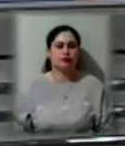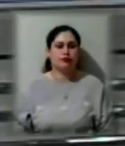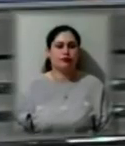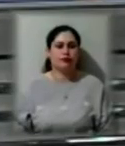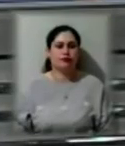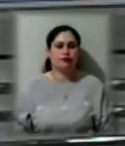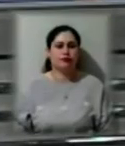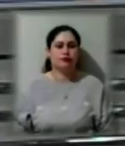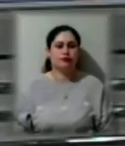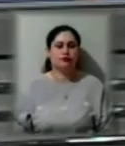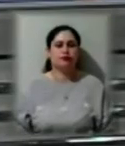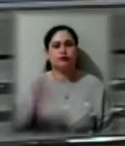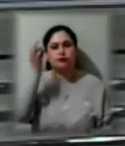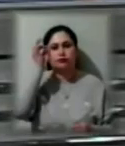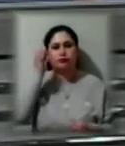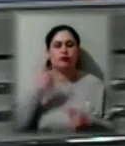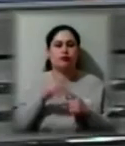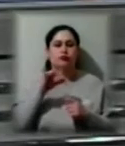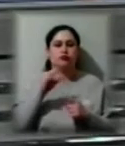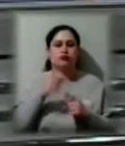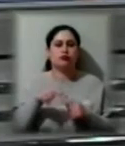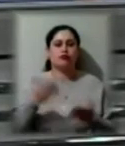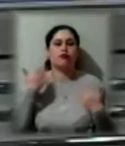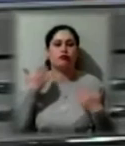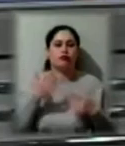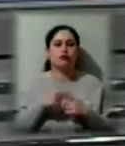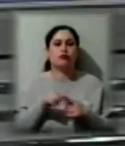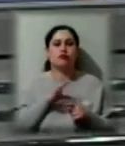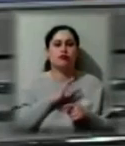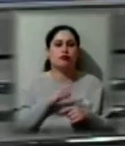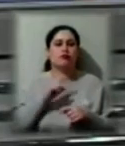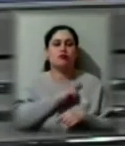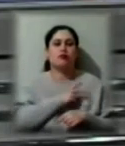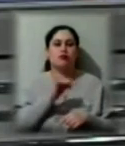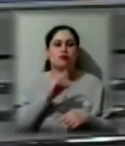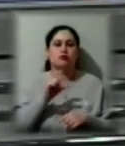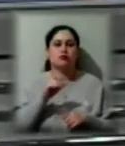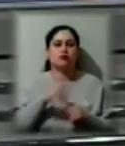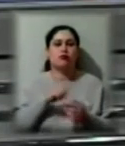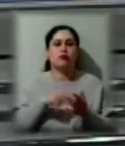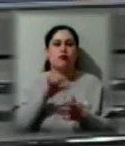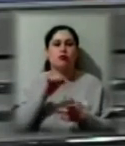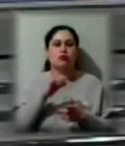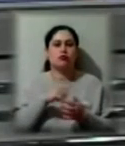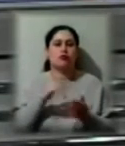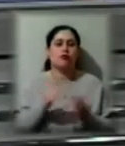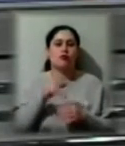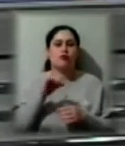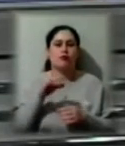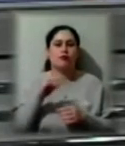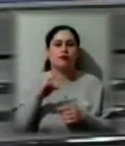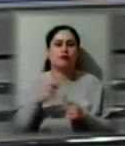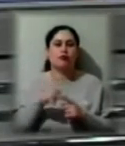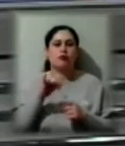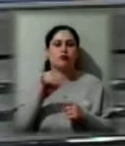Нагадаю, подібним чином цими вихідними були посилені карантинні заходи в місті Олешки та селі Малі Копанігулу Пристанського району. З 13